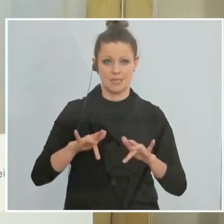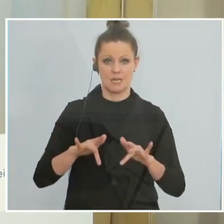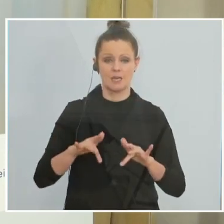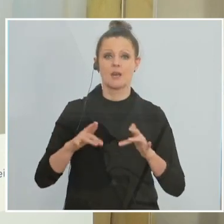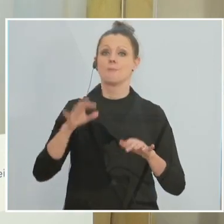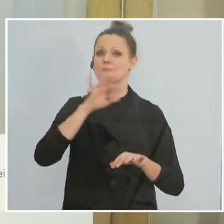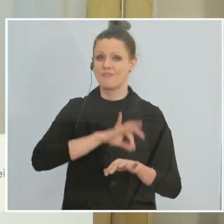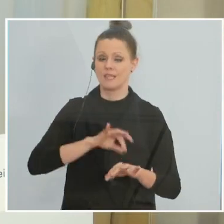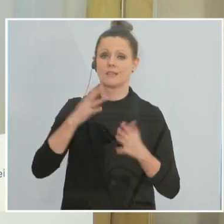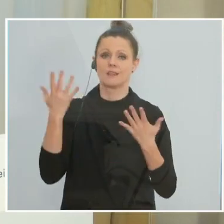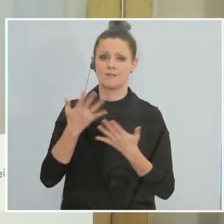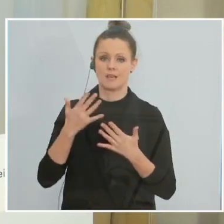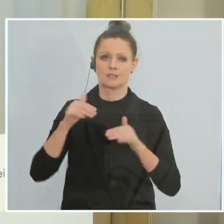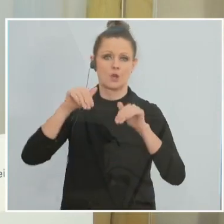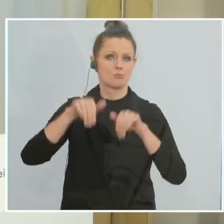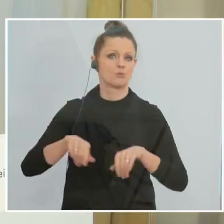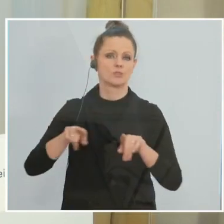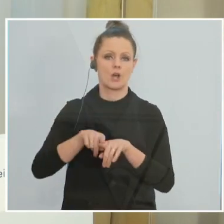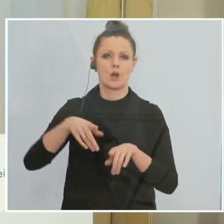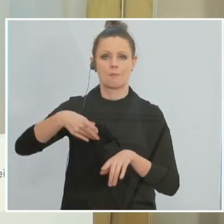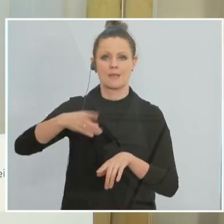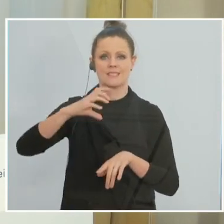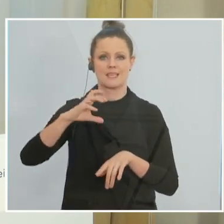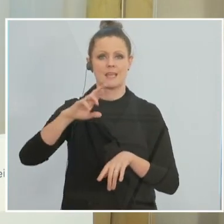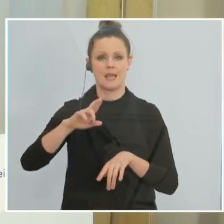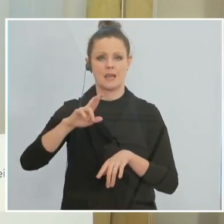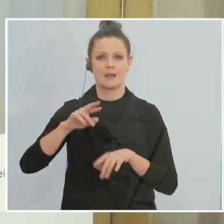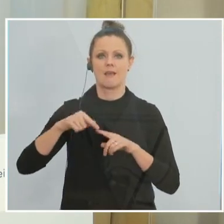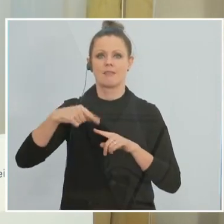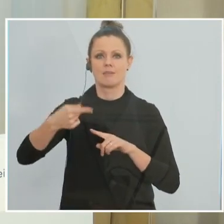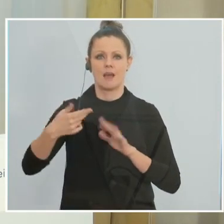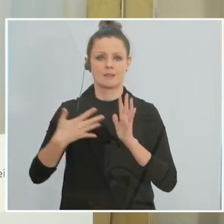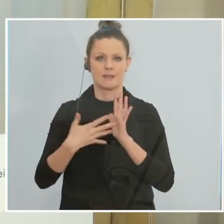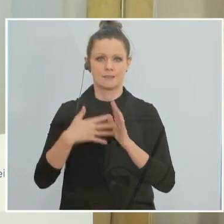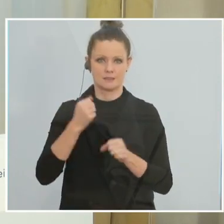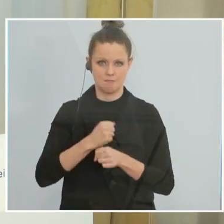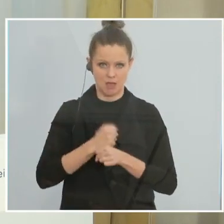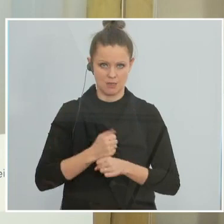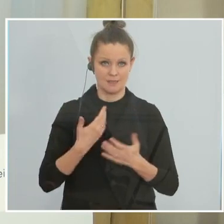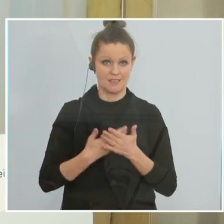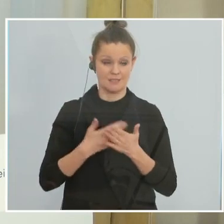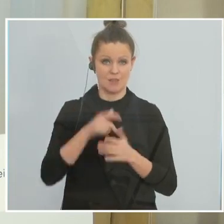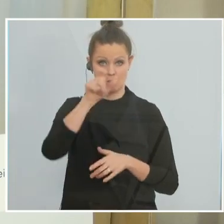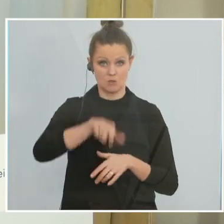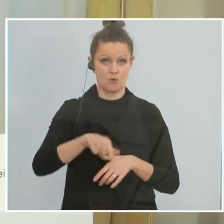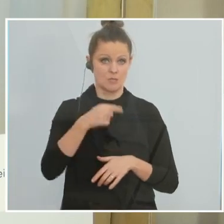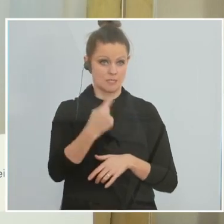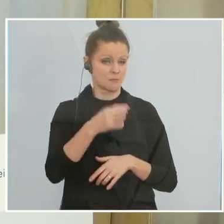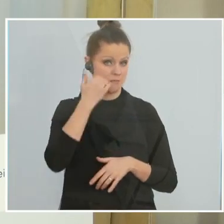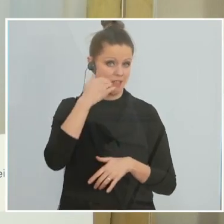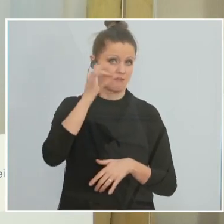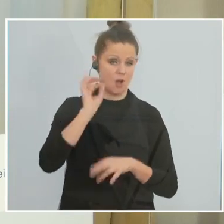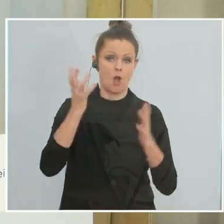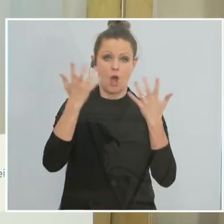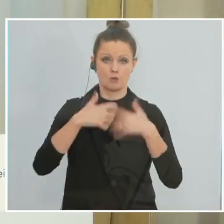die Verpflichtung, eine entsprechende PCR-Nachtestung durchzuführen. Und damit ist der oder die automatisch im System